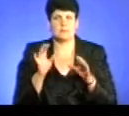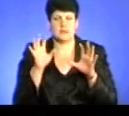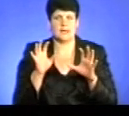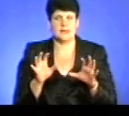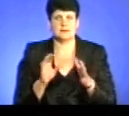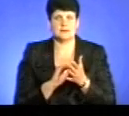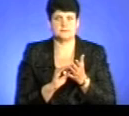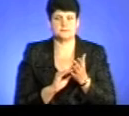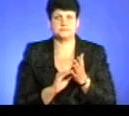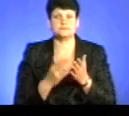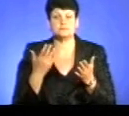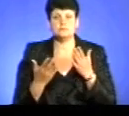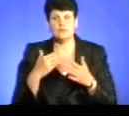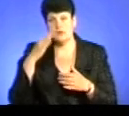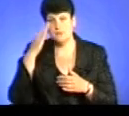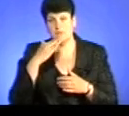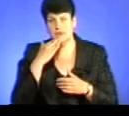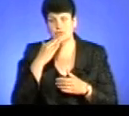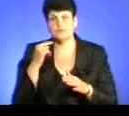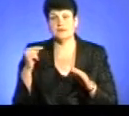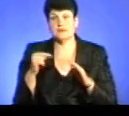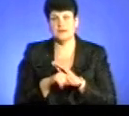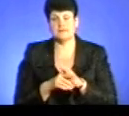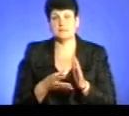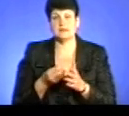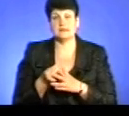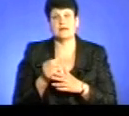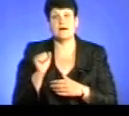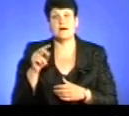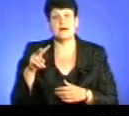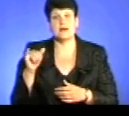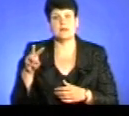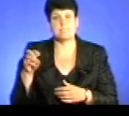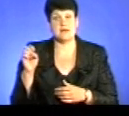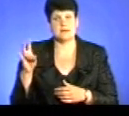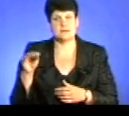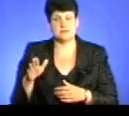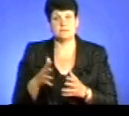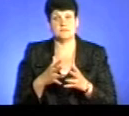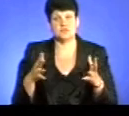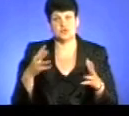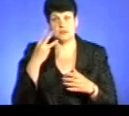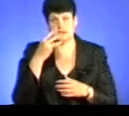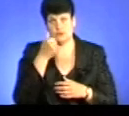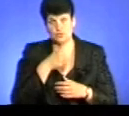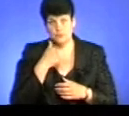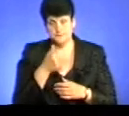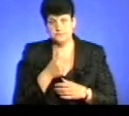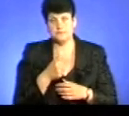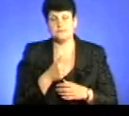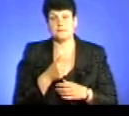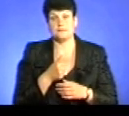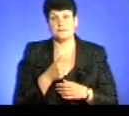законопроекту, цього передбачено, якщо батько ухиляється від сплати аліментів понад три роки, то